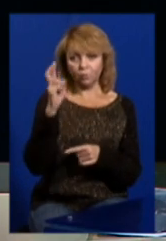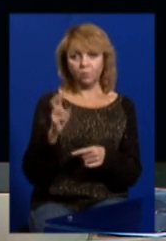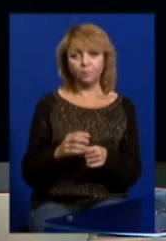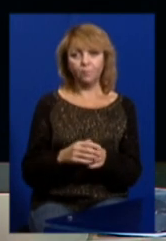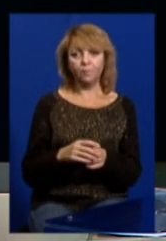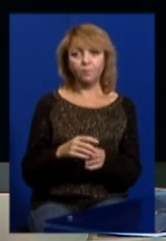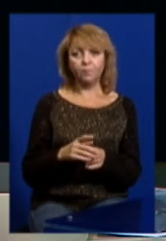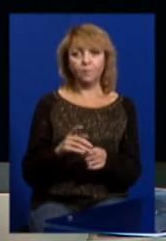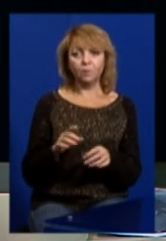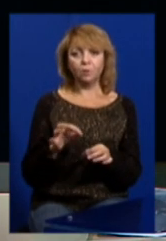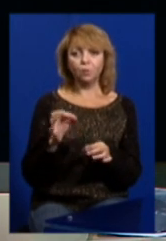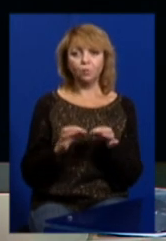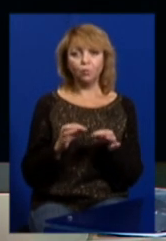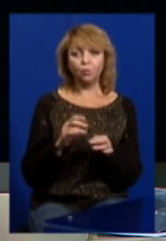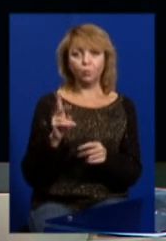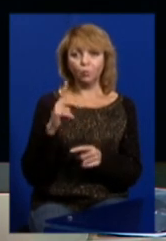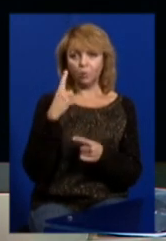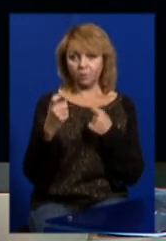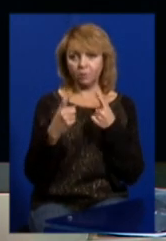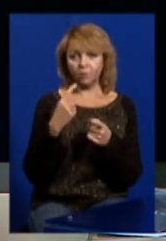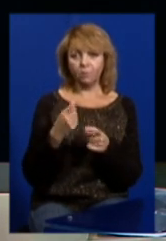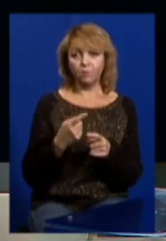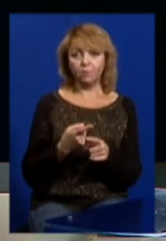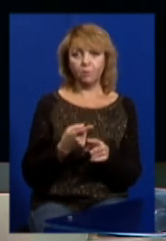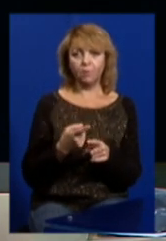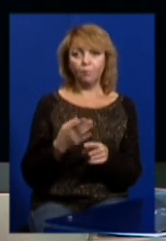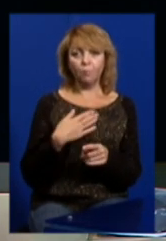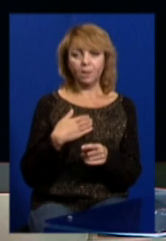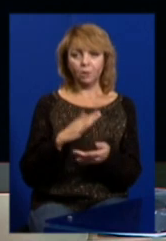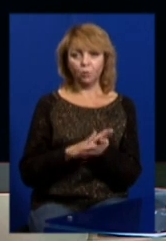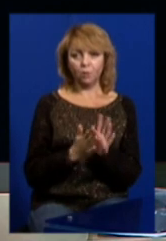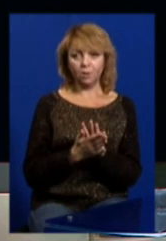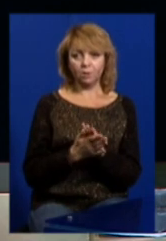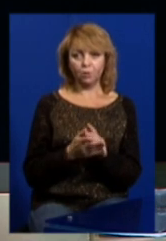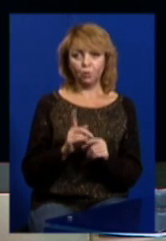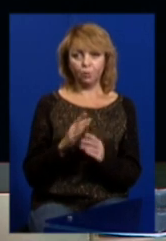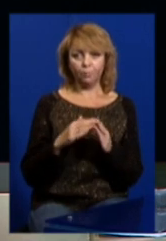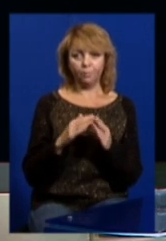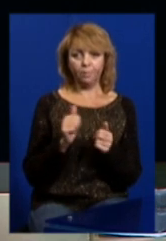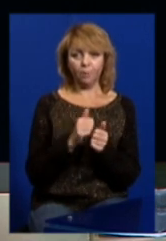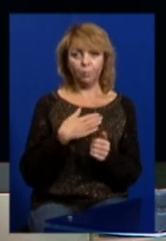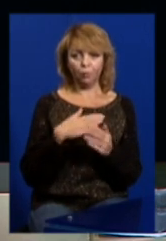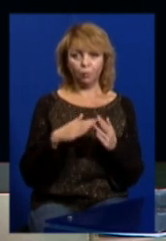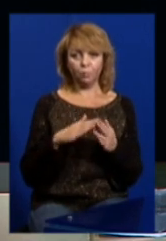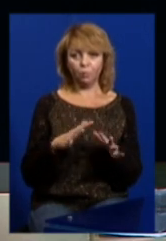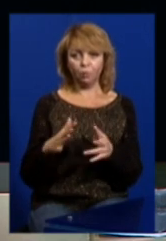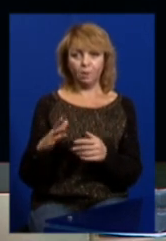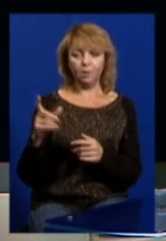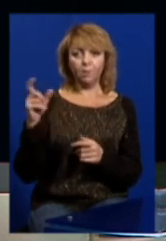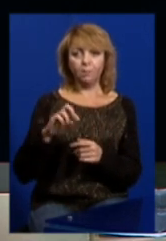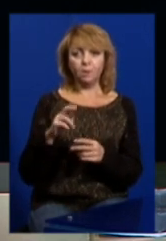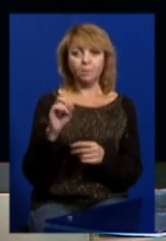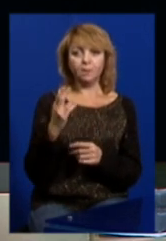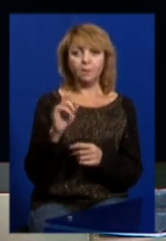щоб суддю образив хтось. В моїй ситуації, що біля мого дому відбувалося, та приїхав би